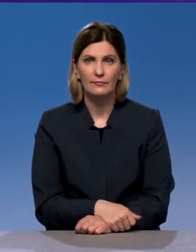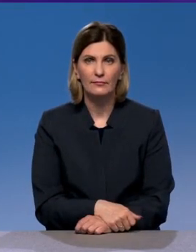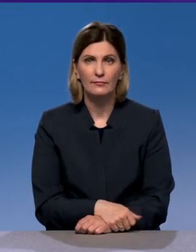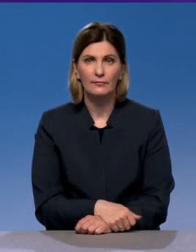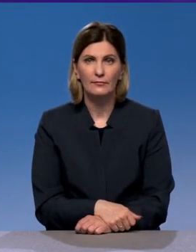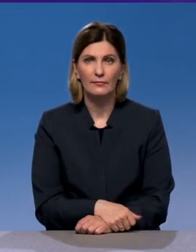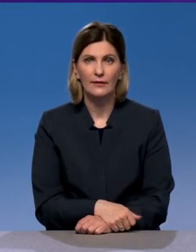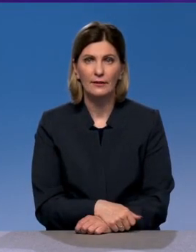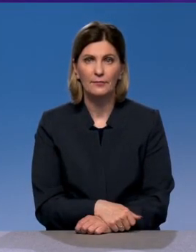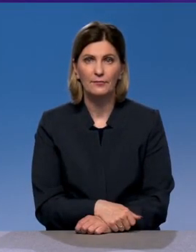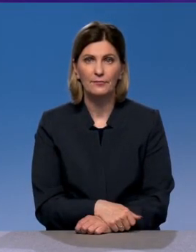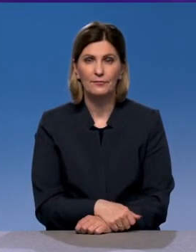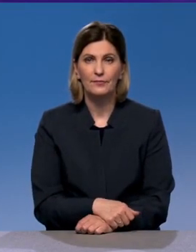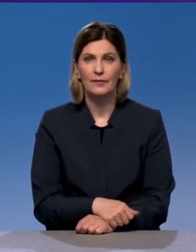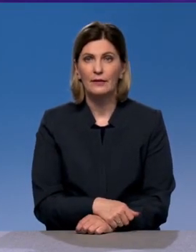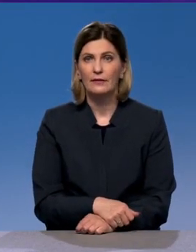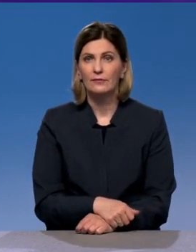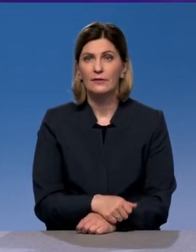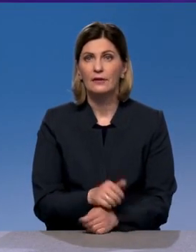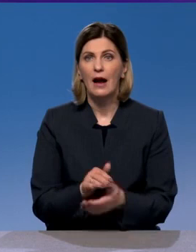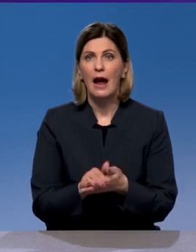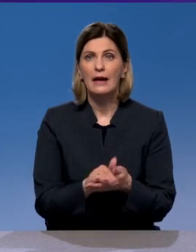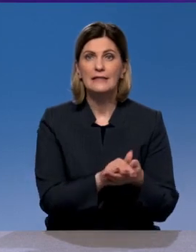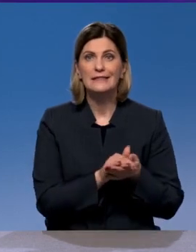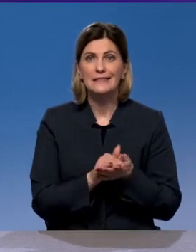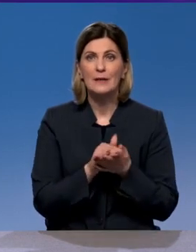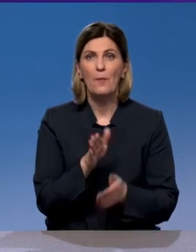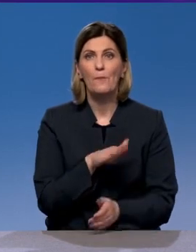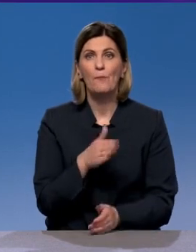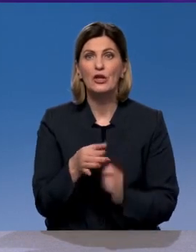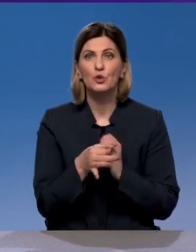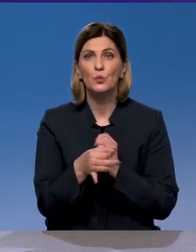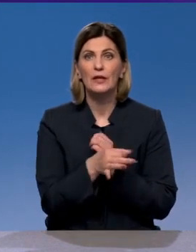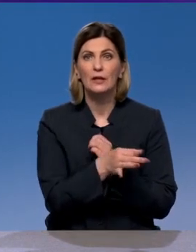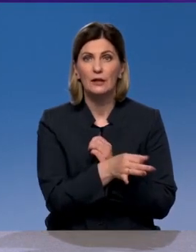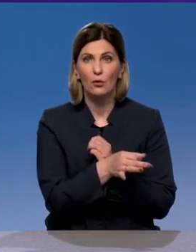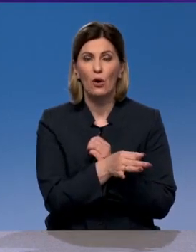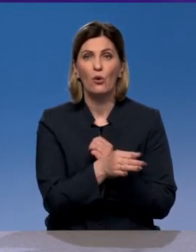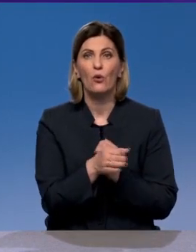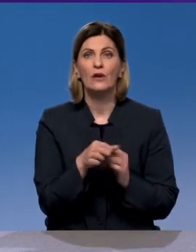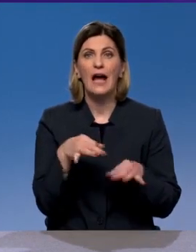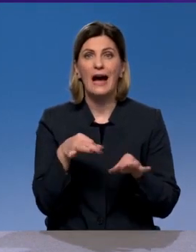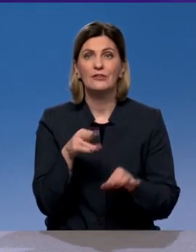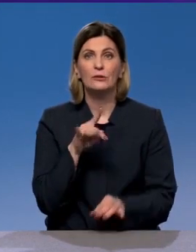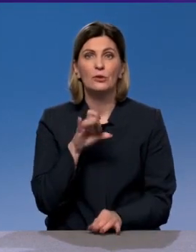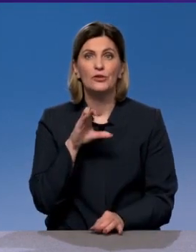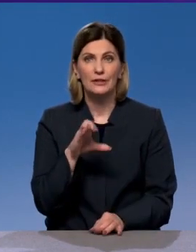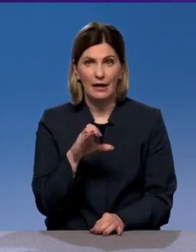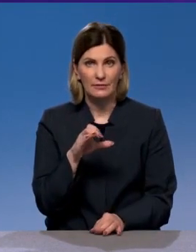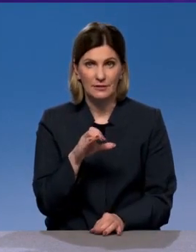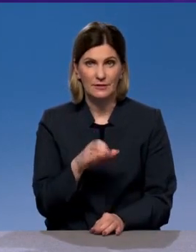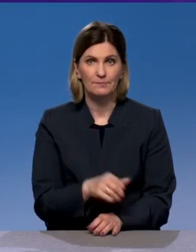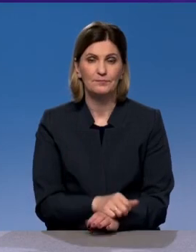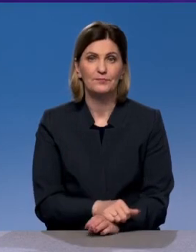Тогда председатель управления Ассоциацией Межрегион Автотранс. Мы приветствуем в эфире. Сергей Храпач с нами. Здравствуйте, Сергей